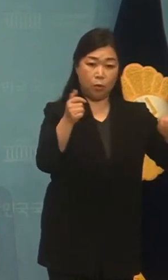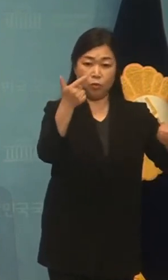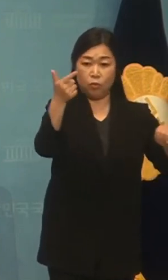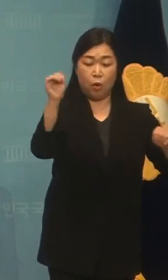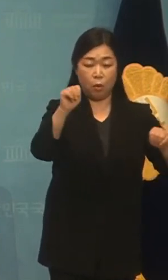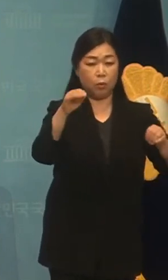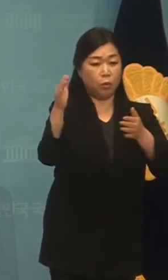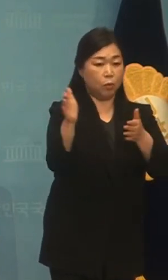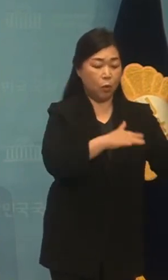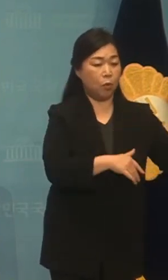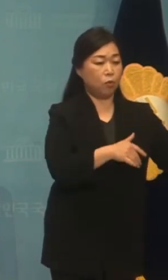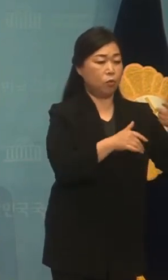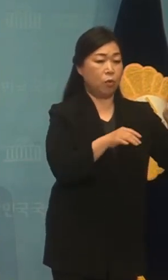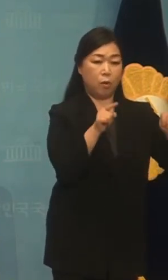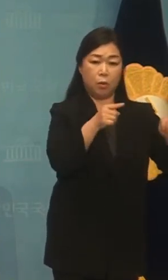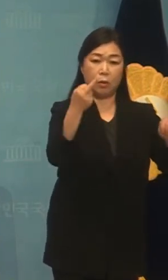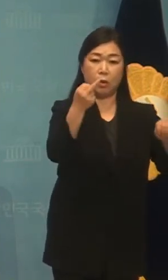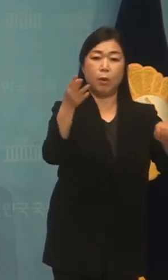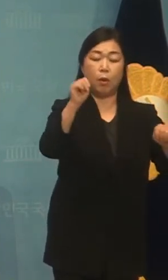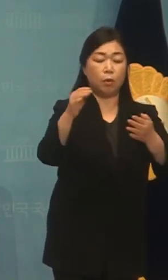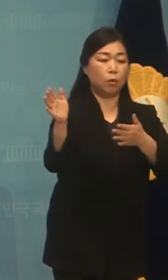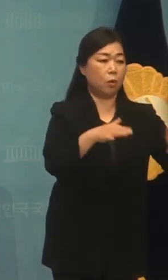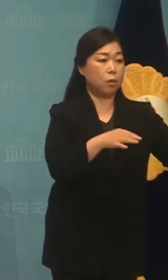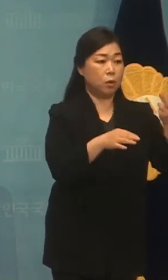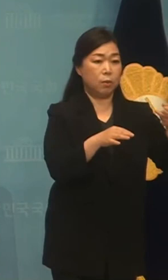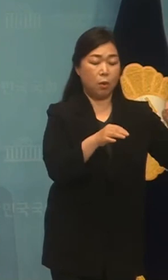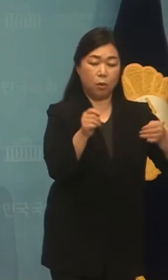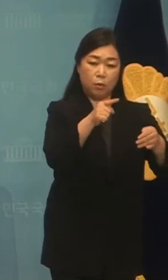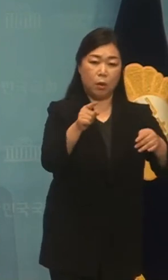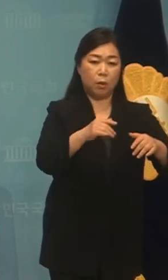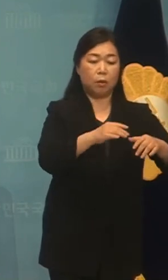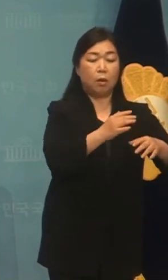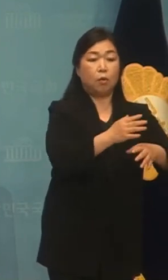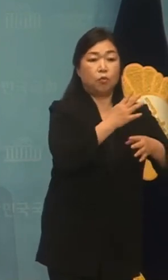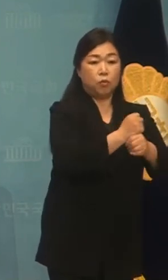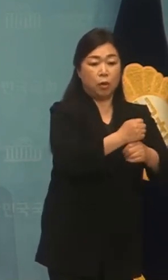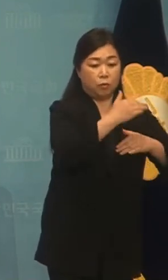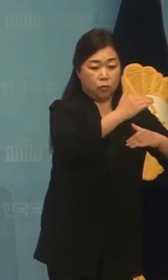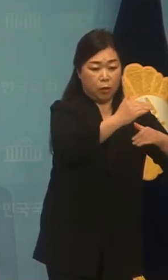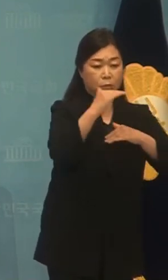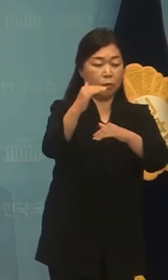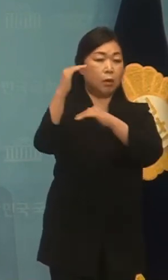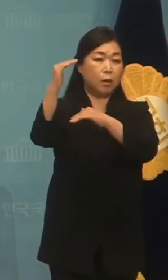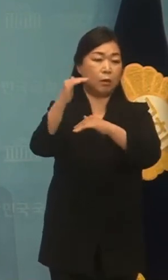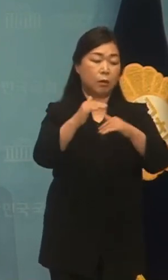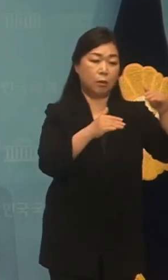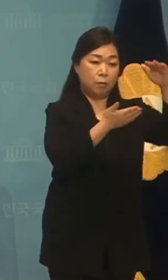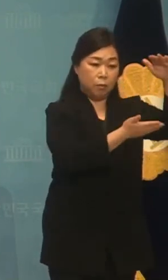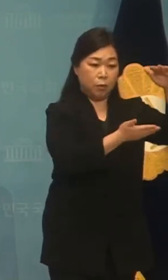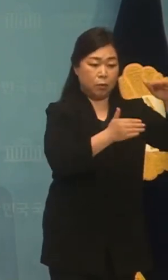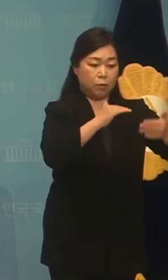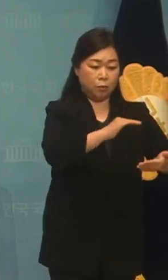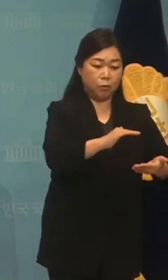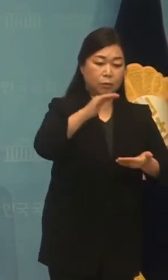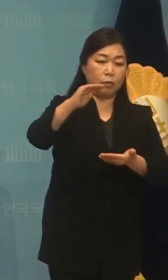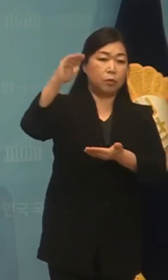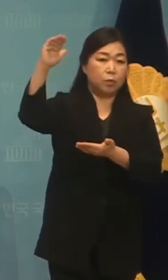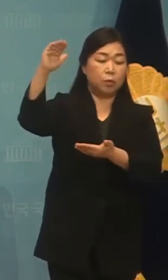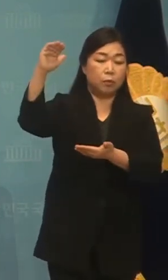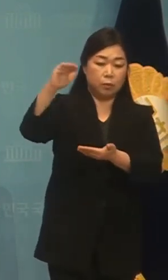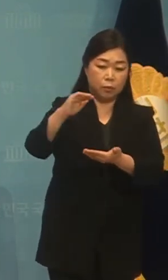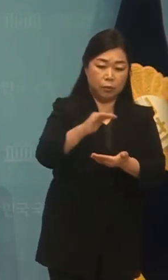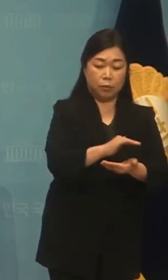원 초과 12억 원 이하, 12억 원 초과 구간을 늘려 세분화하여 공평가세 원칙을 구현하고 부분적으로